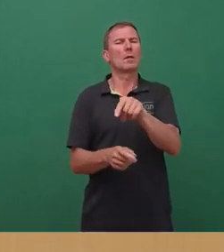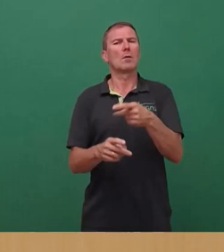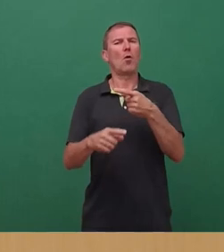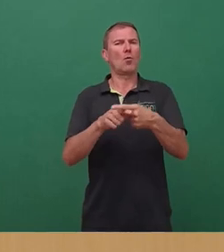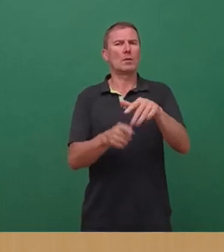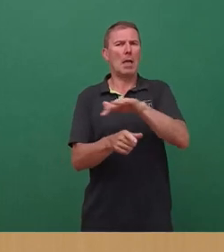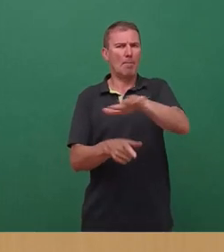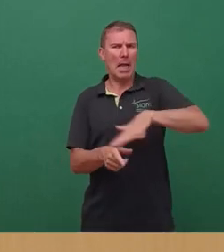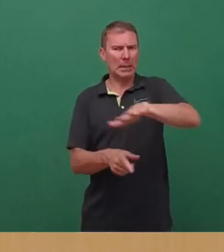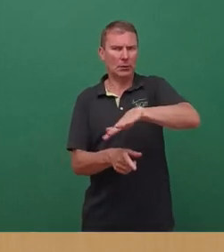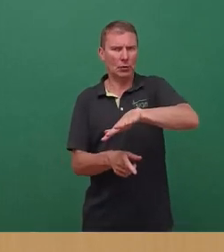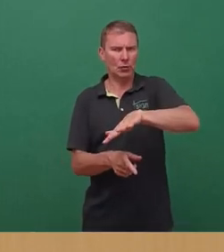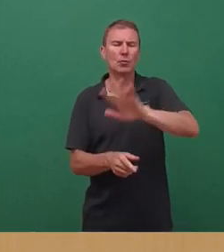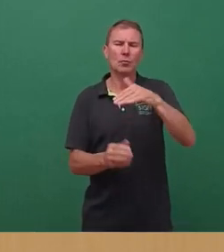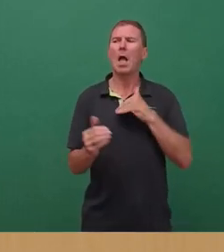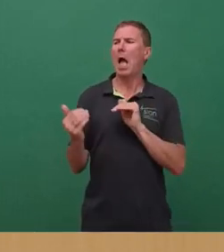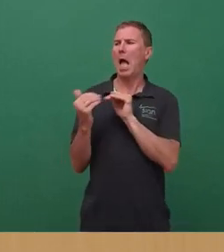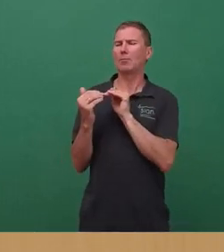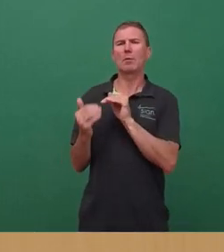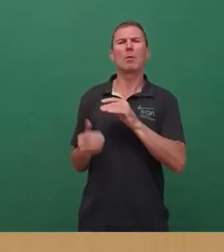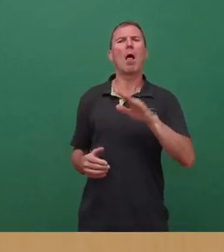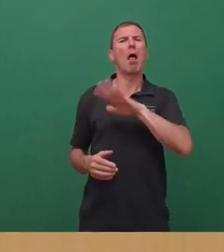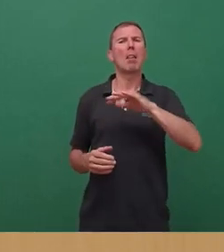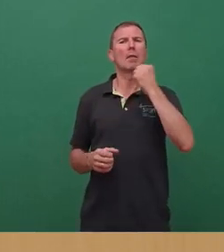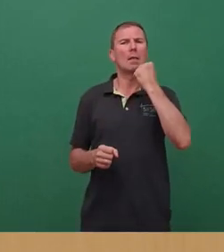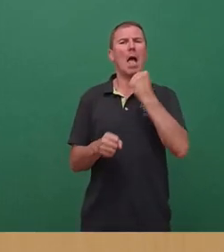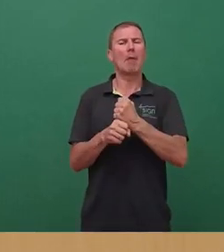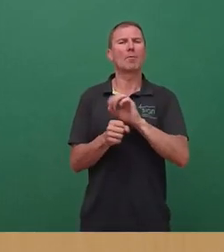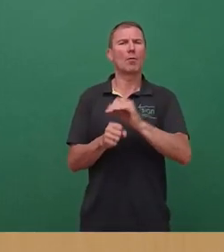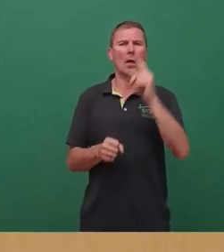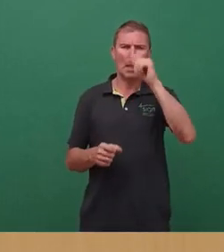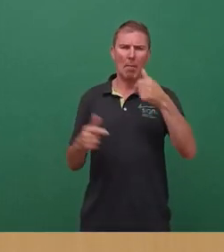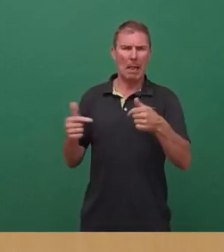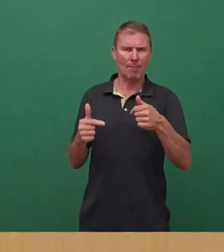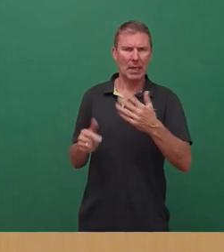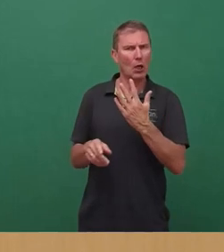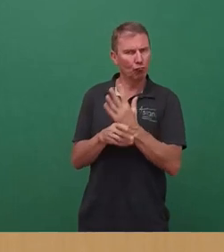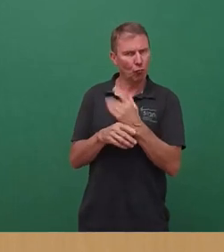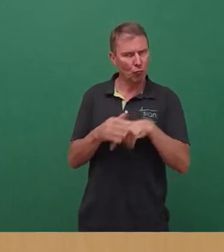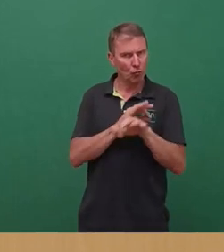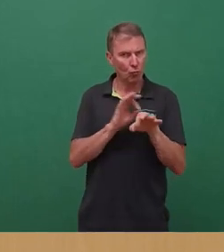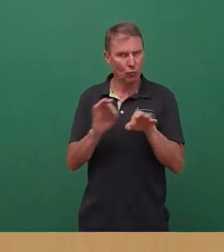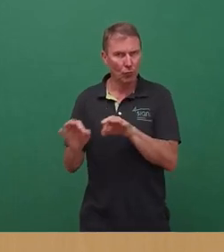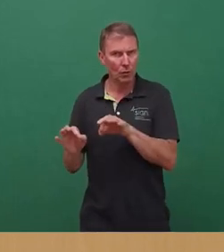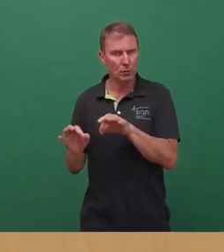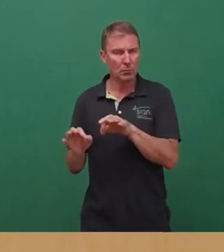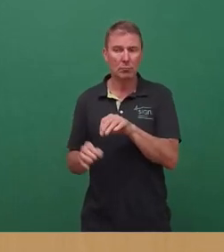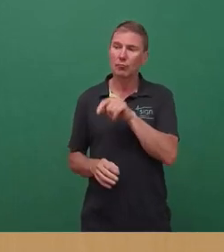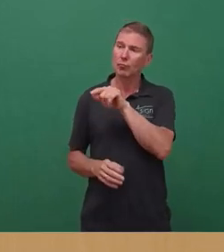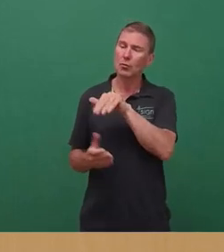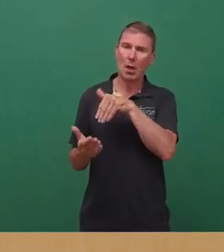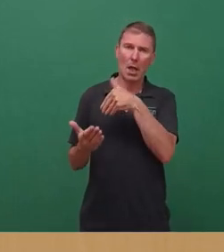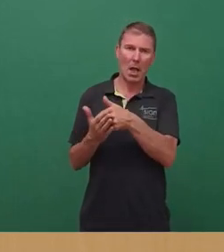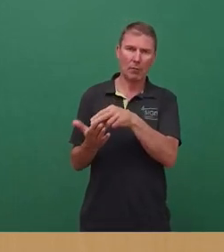Und hier hat es eine Abstimmung mit dem Landesamt für Denkmalpflege gegeben, die diese Aufgabenstellung